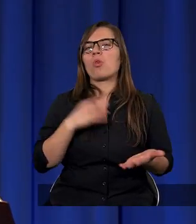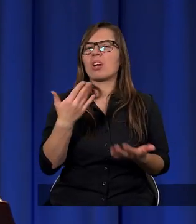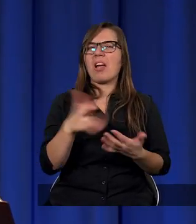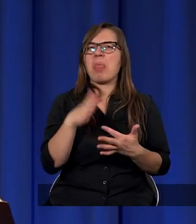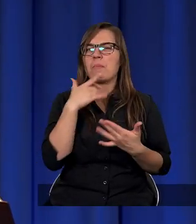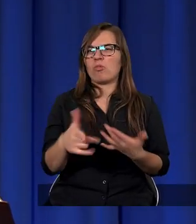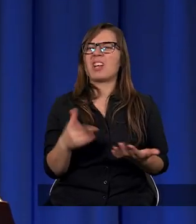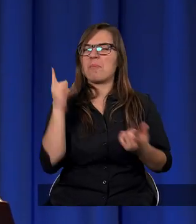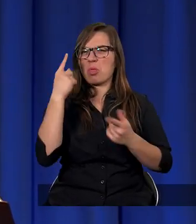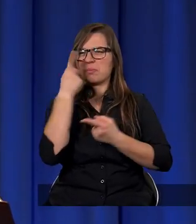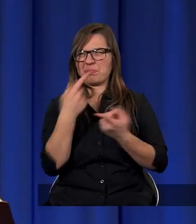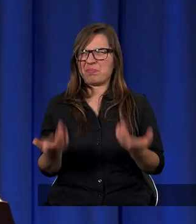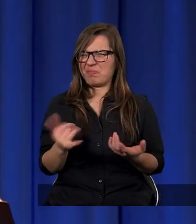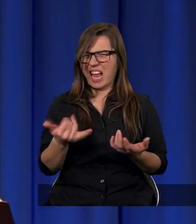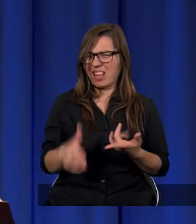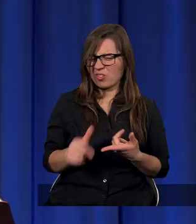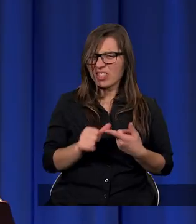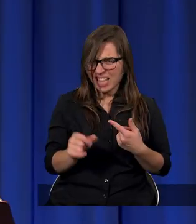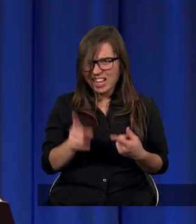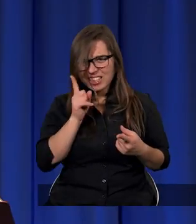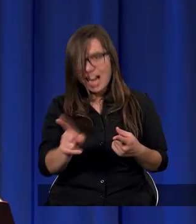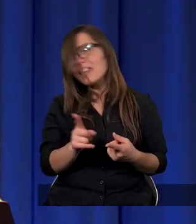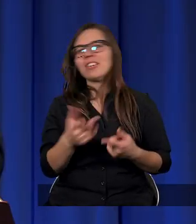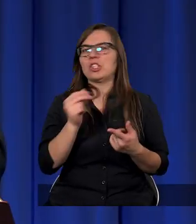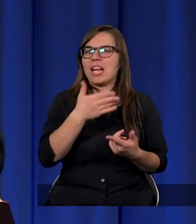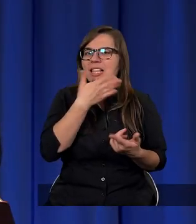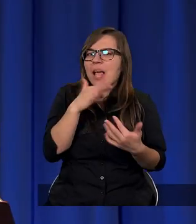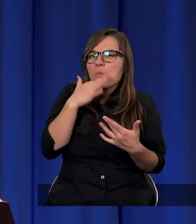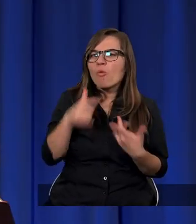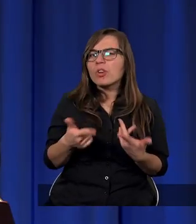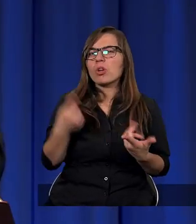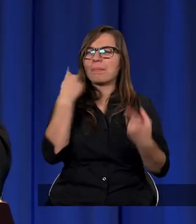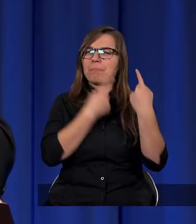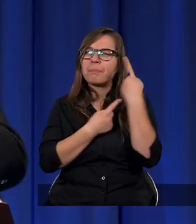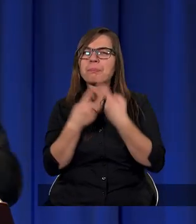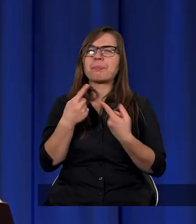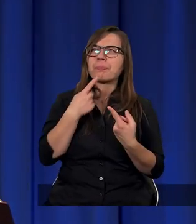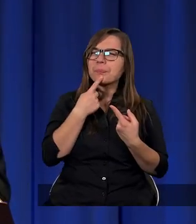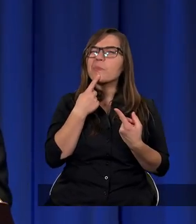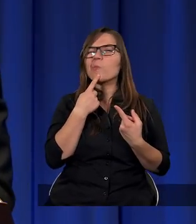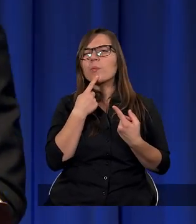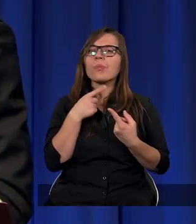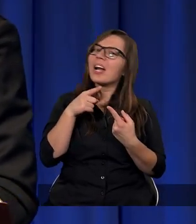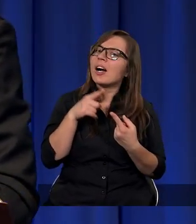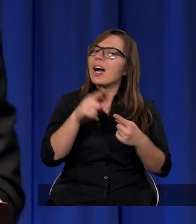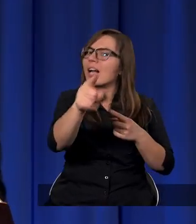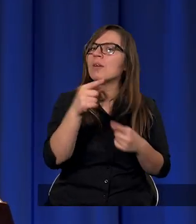No i sobie myślę, no jak to? Czy rzeczywiście tak jest? Czy Biblia nigdzie o tym nie mówi? Musiałem zbadać ten temat.